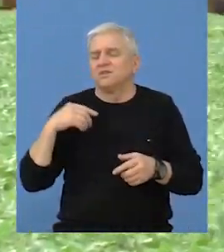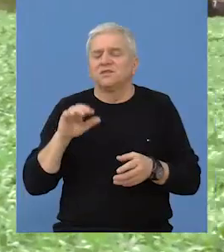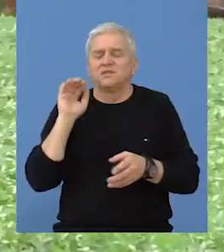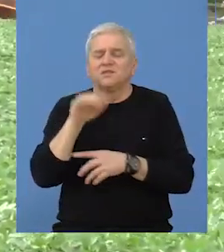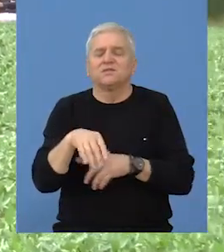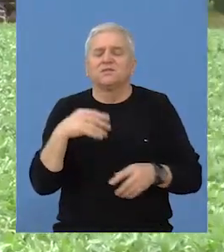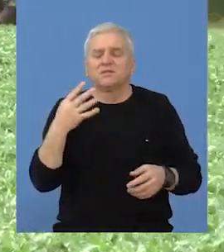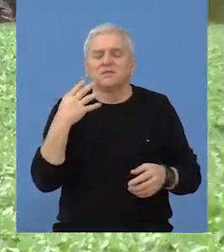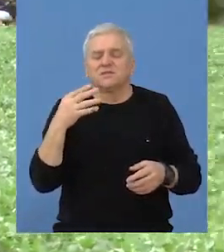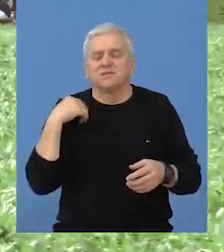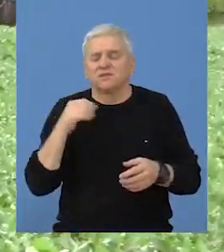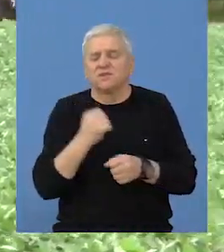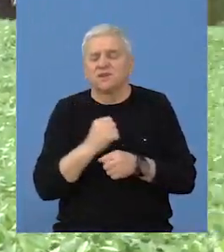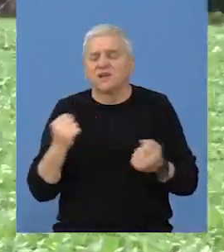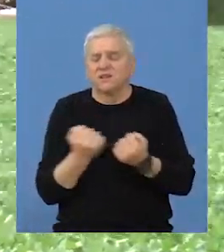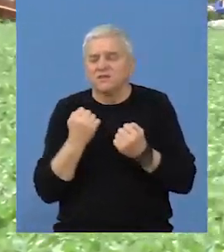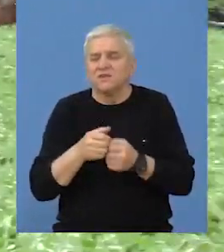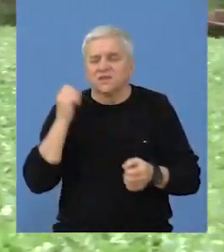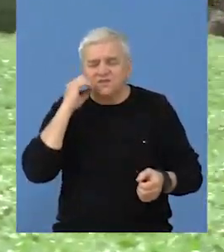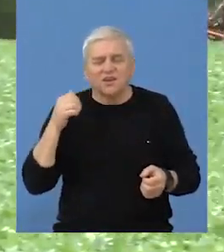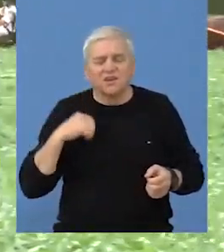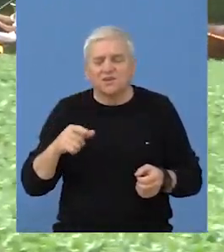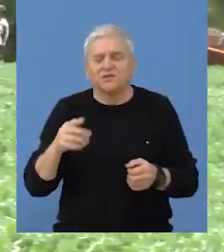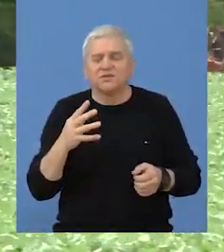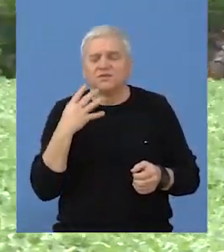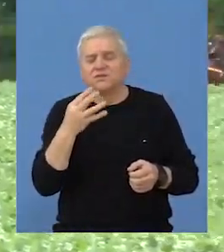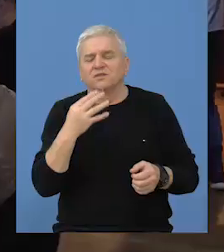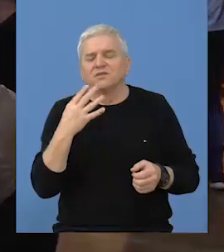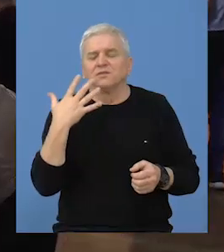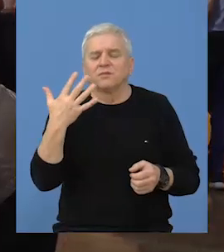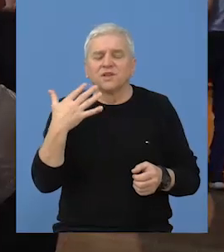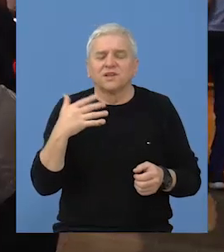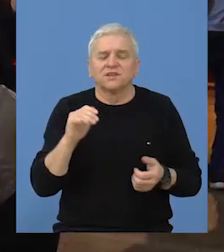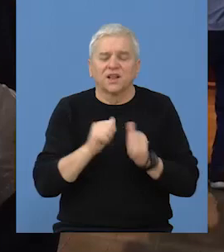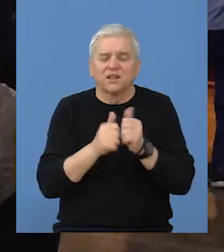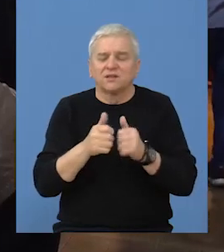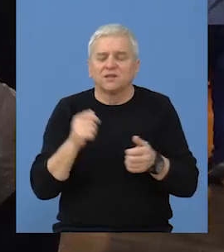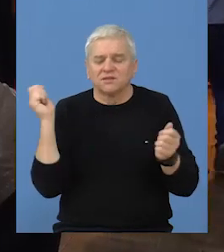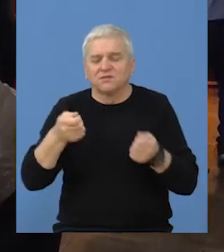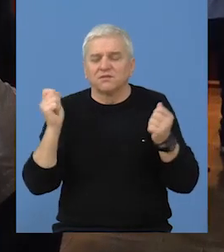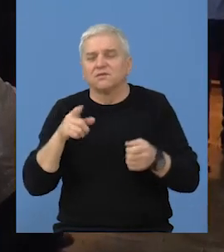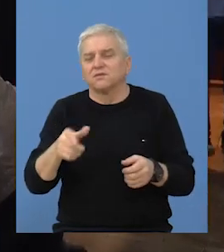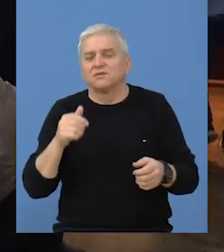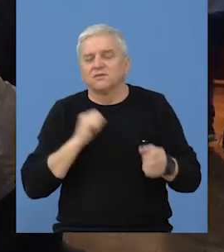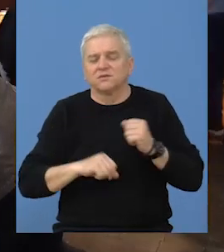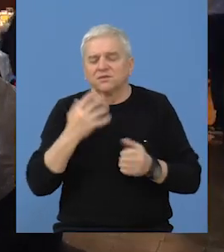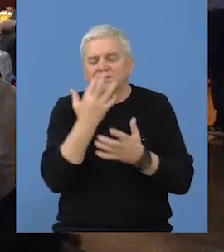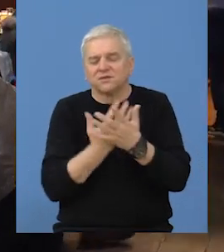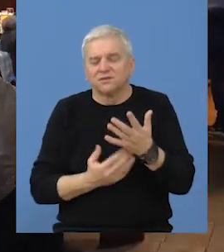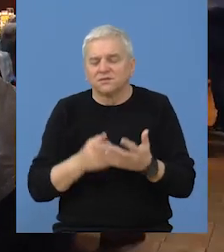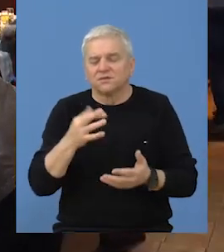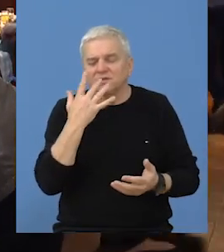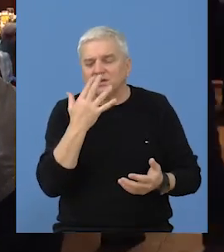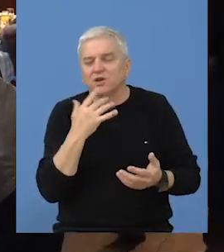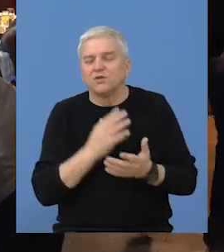godina, preko 40 nešto godina, svake godine 40-50 trka isterati, to treba